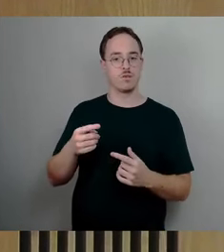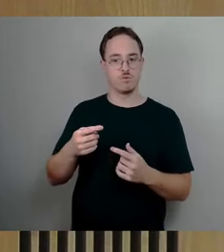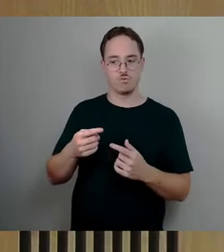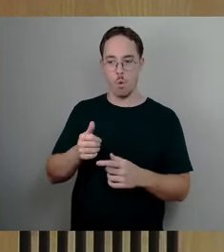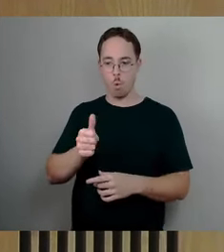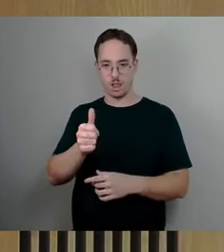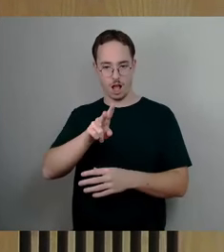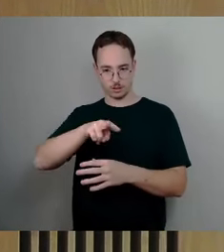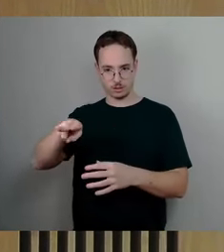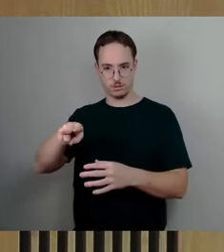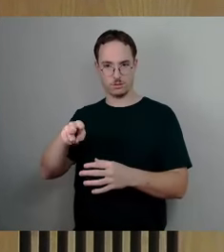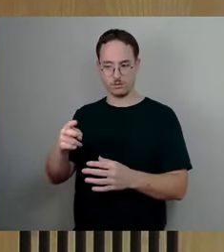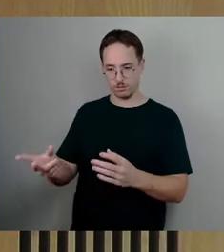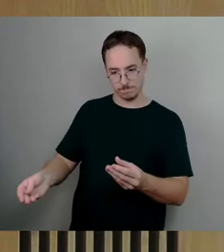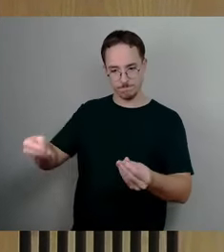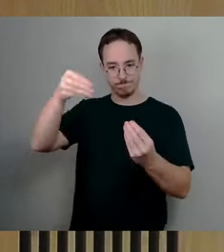Überlastung der Brücke zu vermeiden?